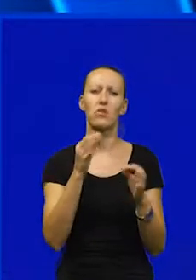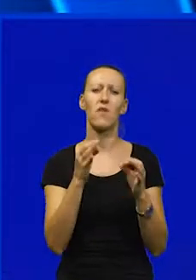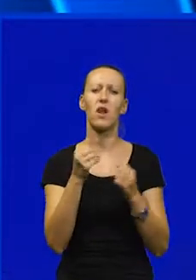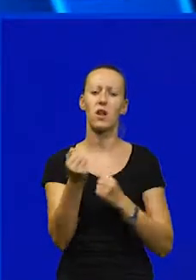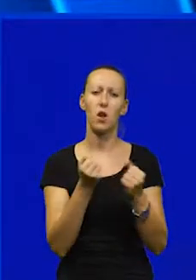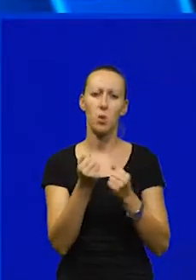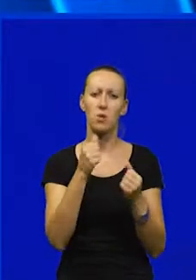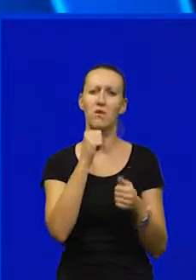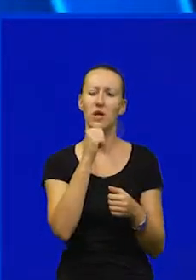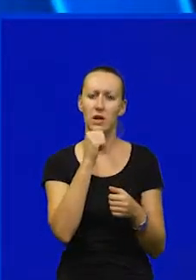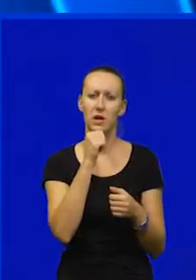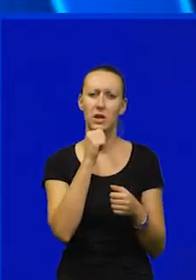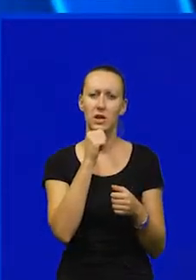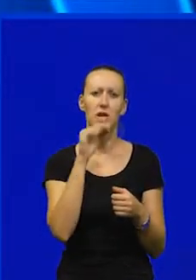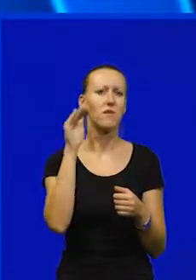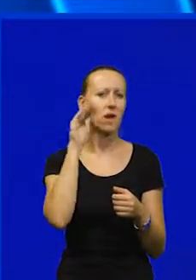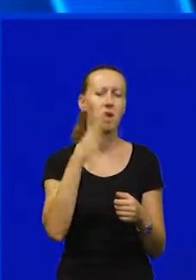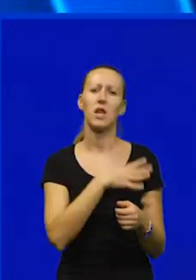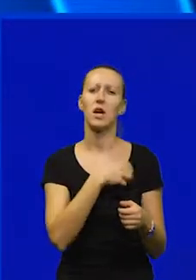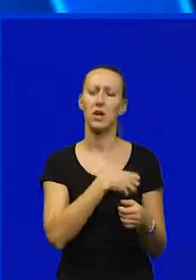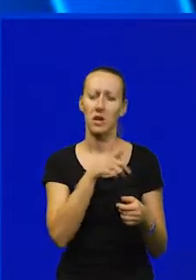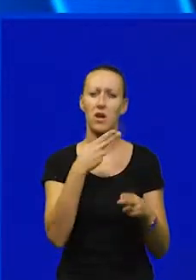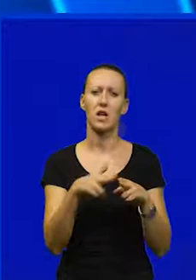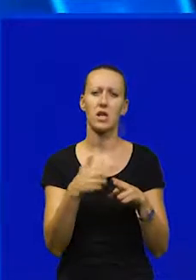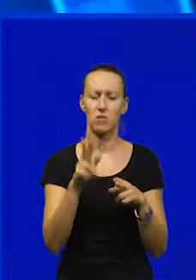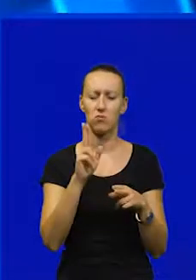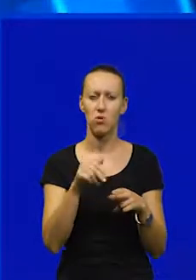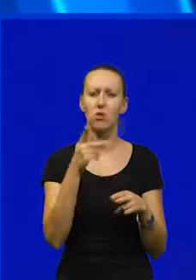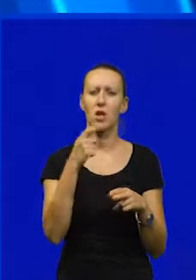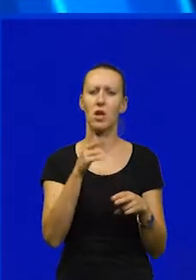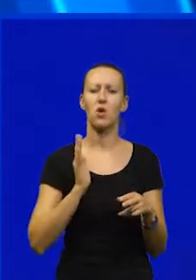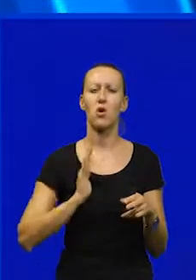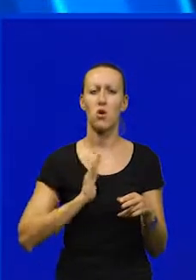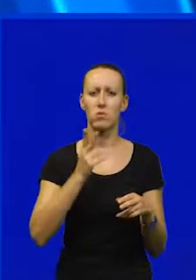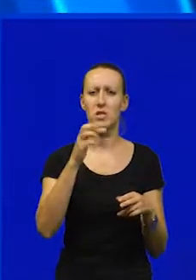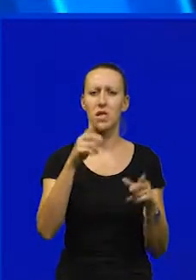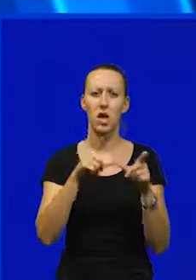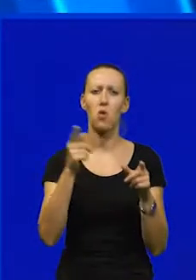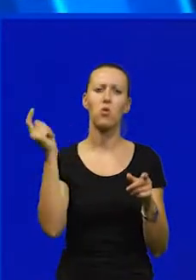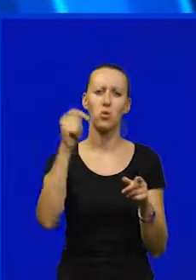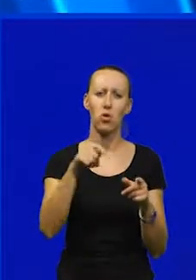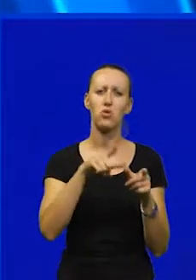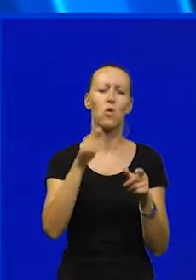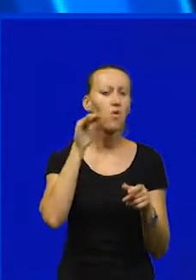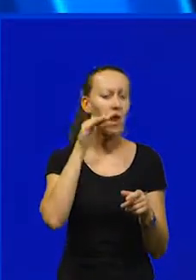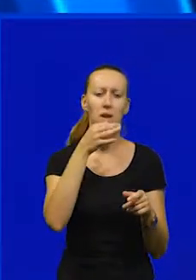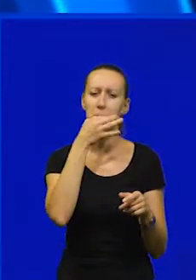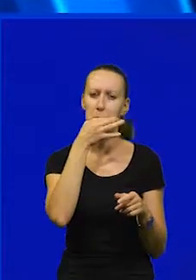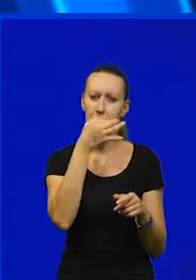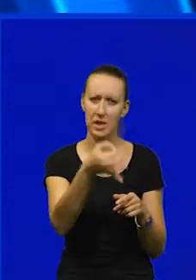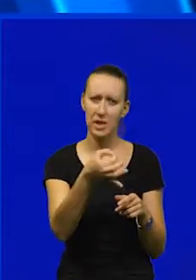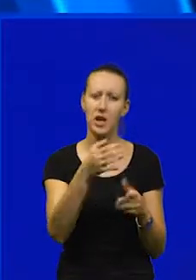uprava i vlada Republike Hrvatske riješiti. Jer gozbođa iz EU je došla u vladu, pitala je,